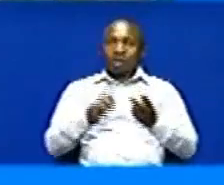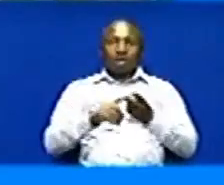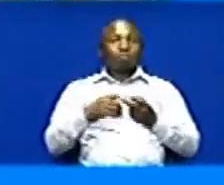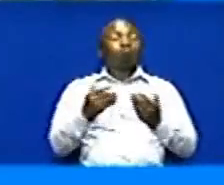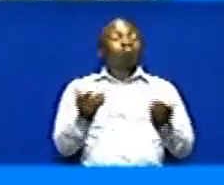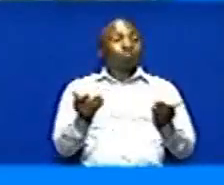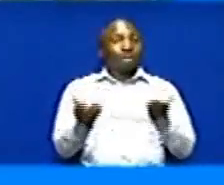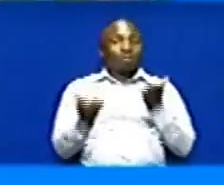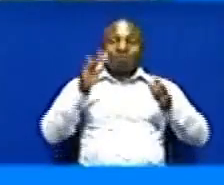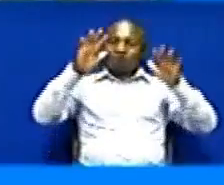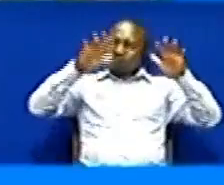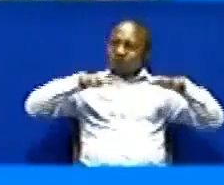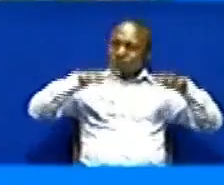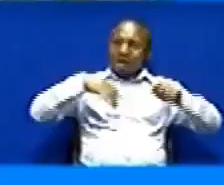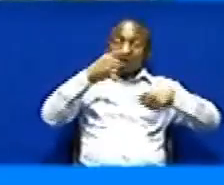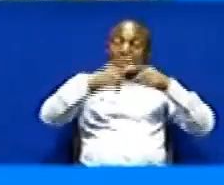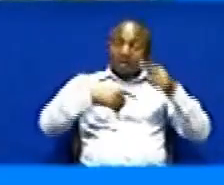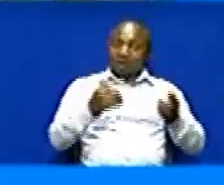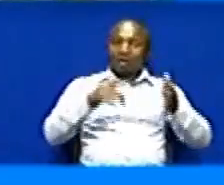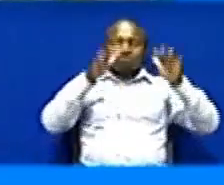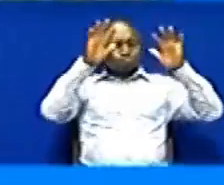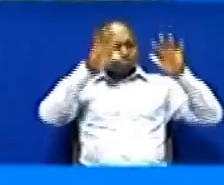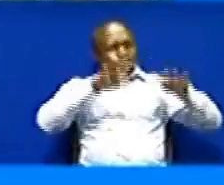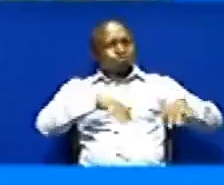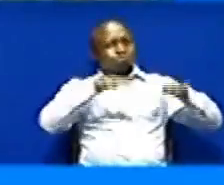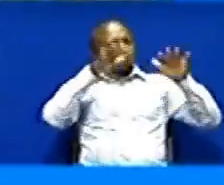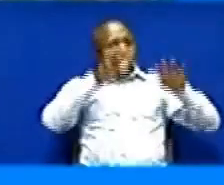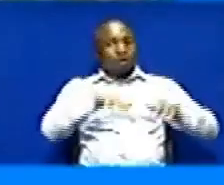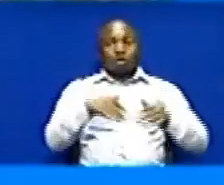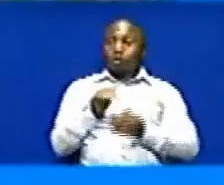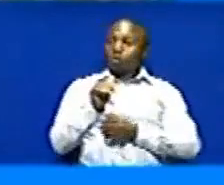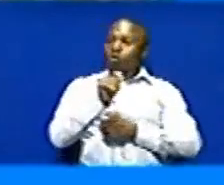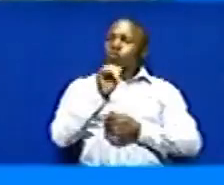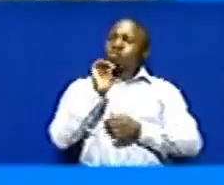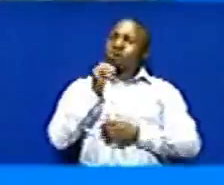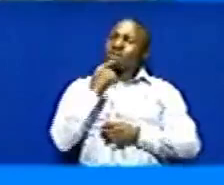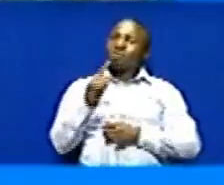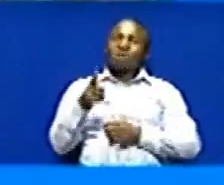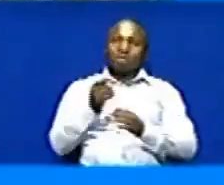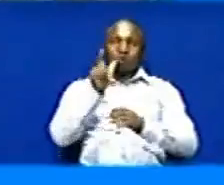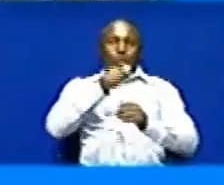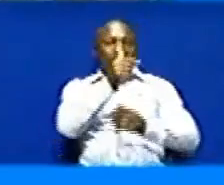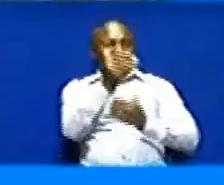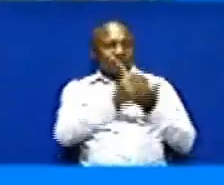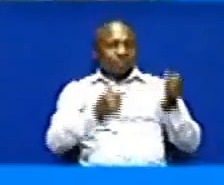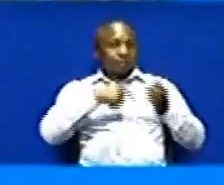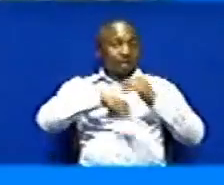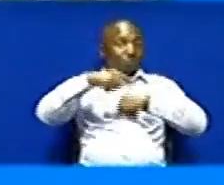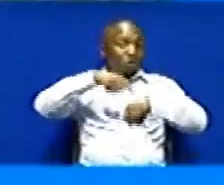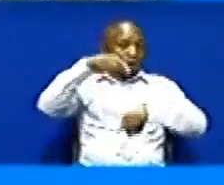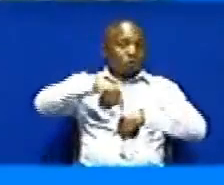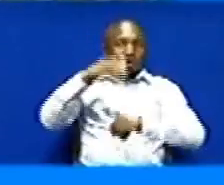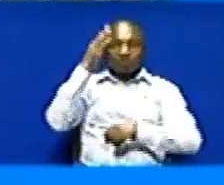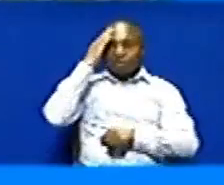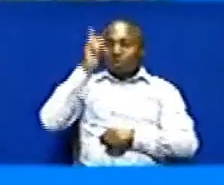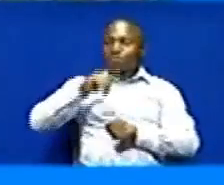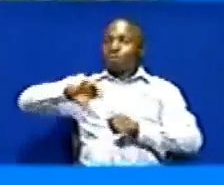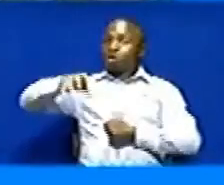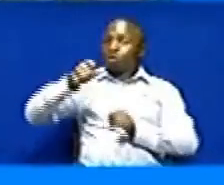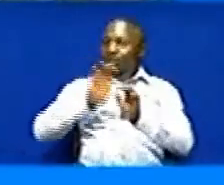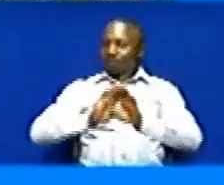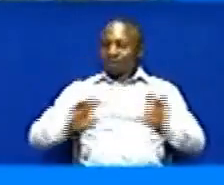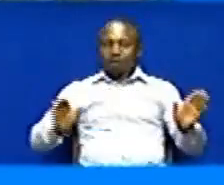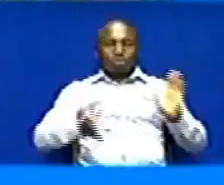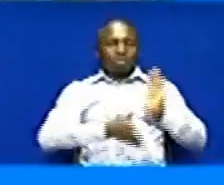shaka mvuwa za masika zinaendelea kunyesha Unawambia nini wa Tanzania katika wakati huu Na tunafahamu ipo tani miko ambayo eme